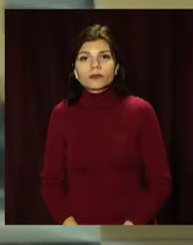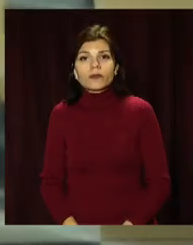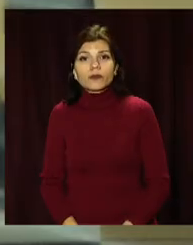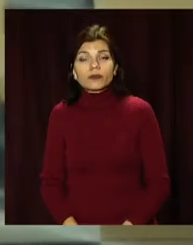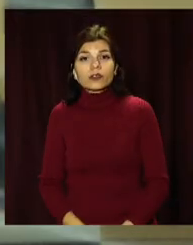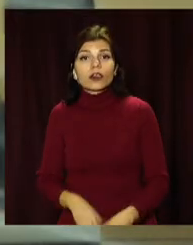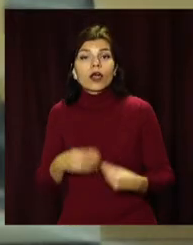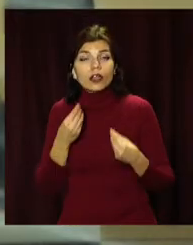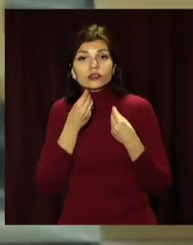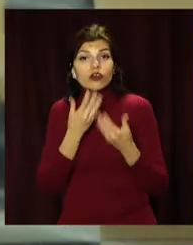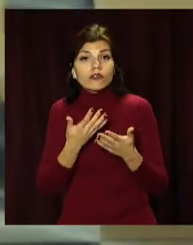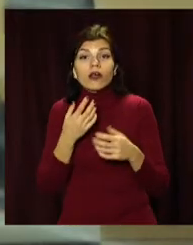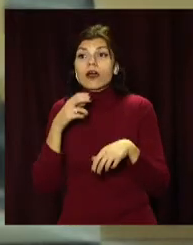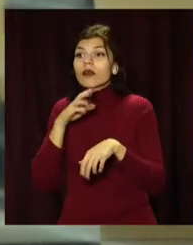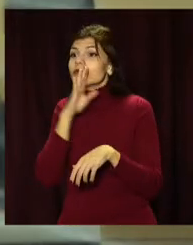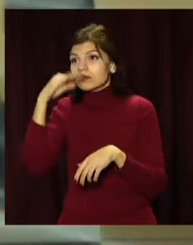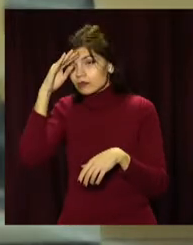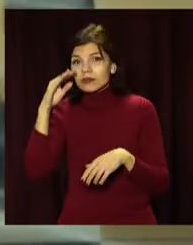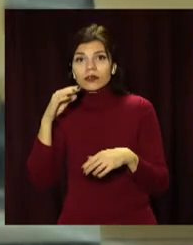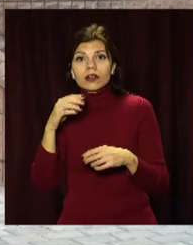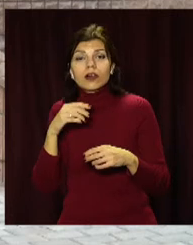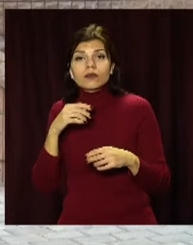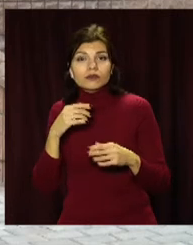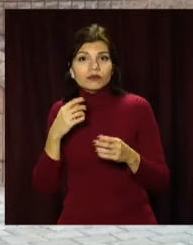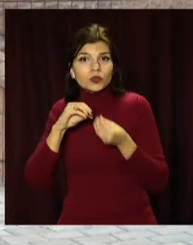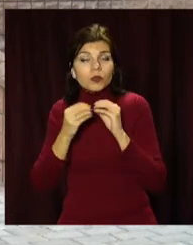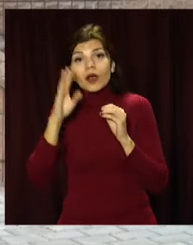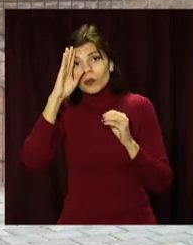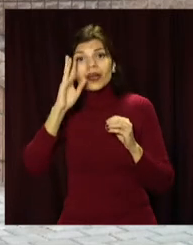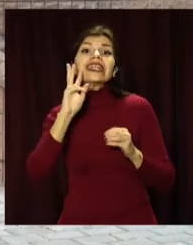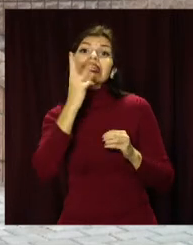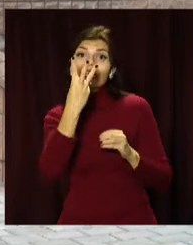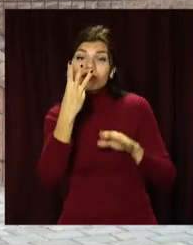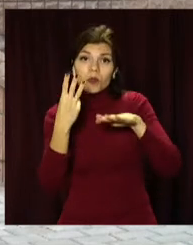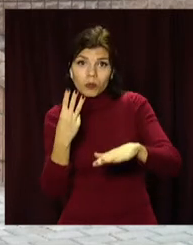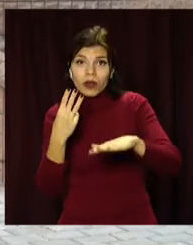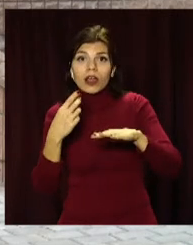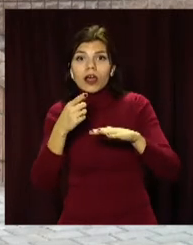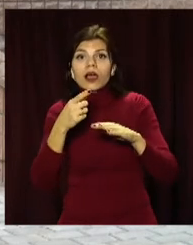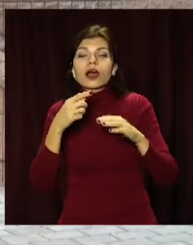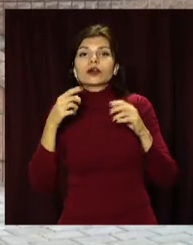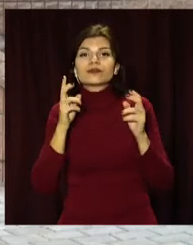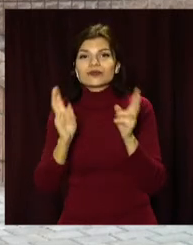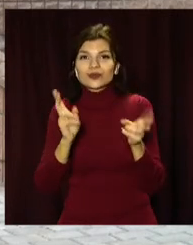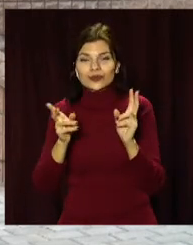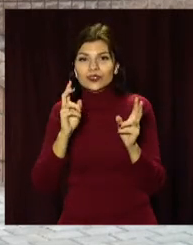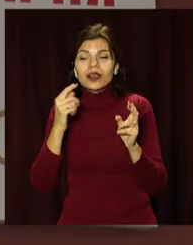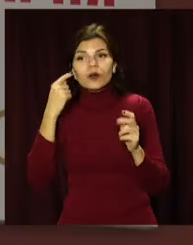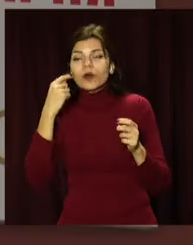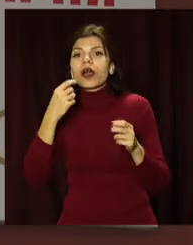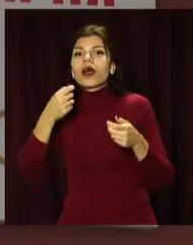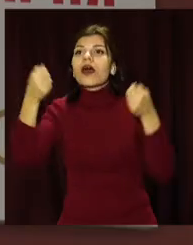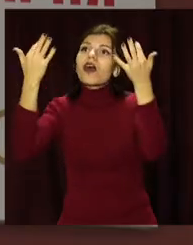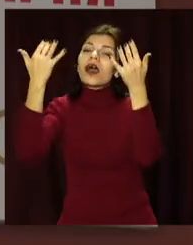Жертва батьківської необачності. У Дніпрі трирічний хлопчик вдома самостійно заліз на піч та перекинув на себе кастрюлю з окропом.